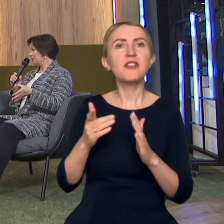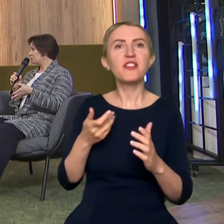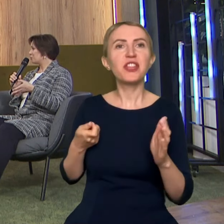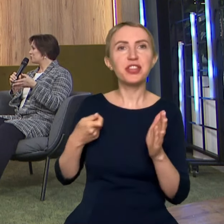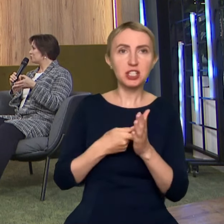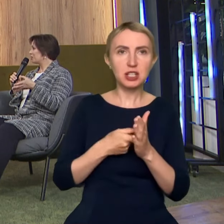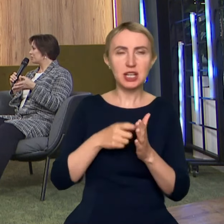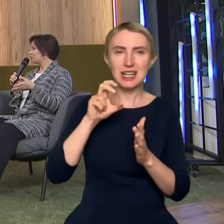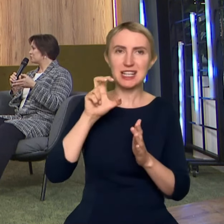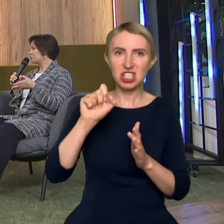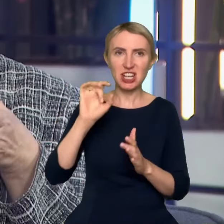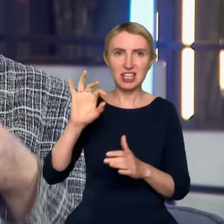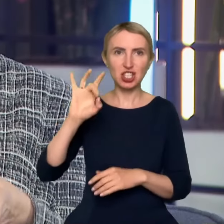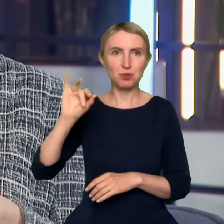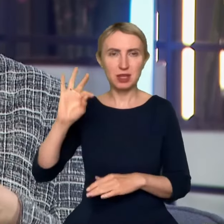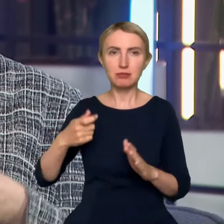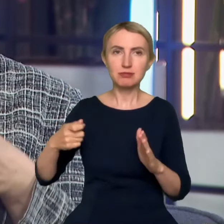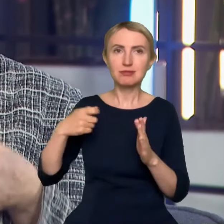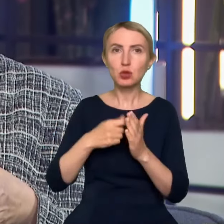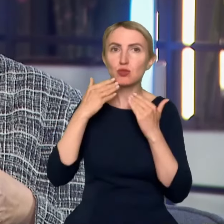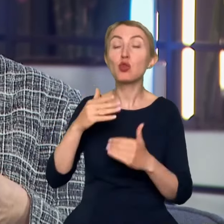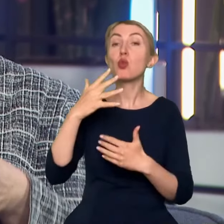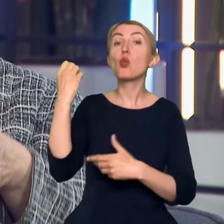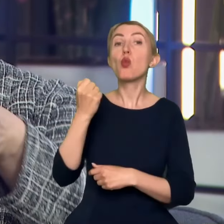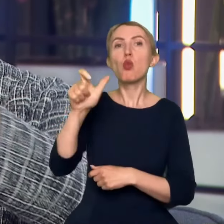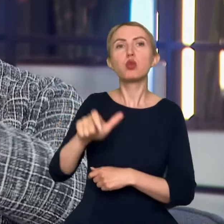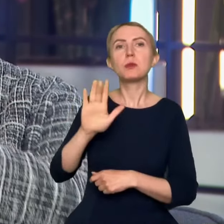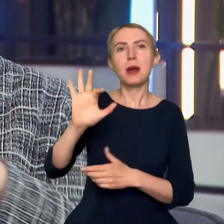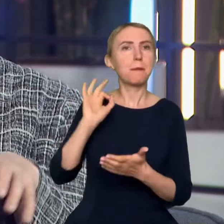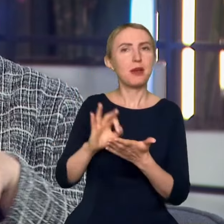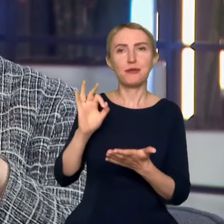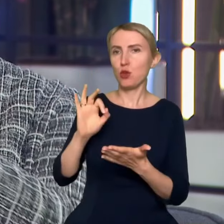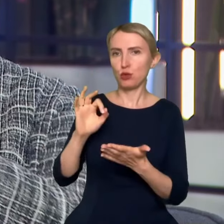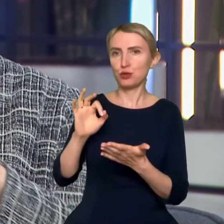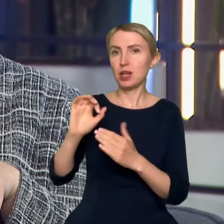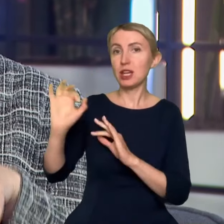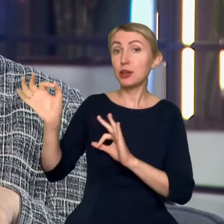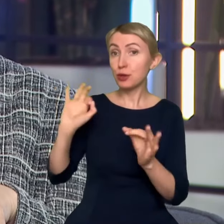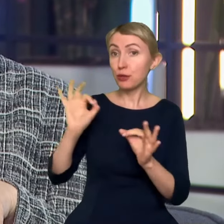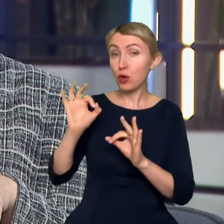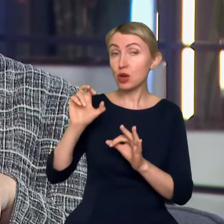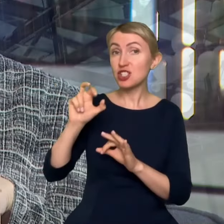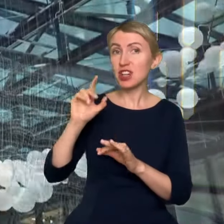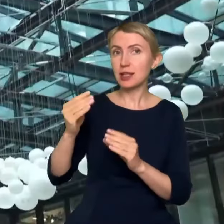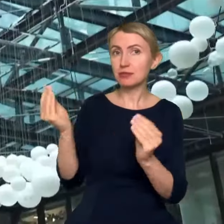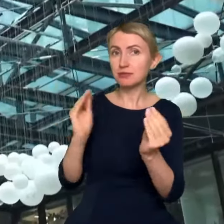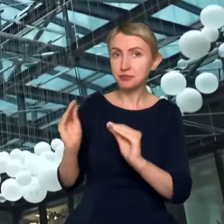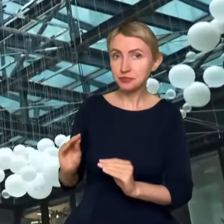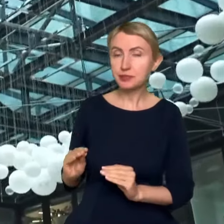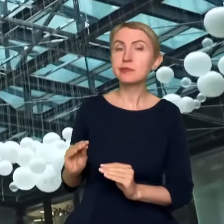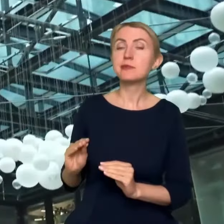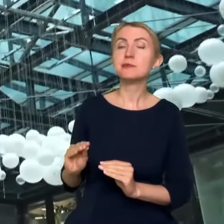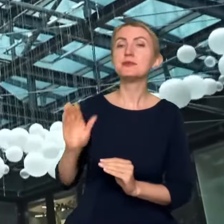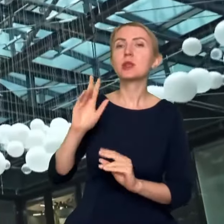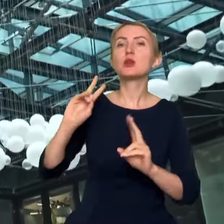GDP, przy pomocy której przede wszystkim użytkownik będzie miał pewność, że informacje, które czat skompilował będą pochodziły z